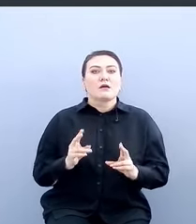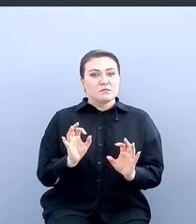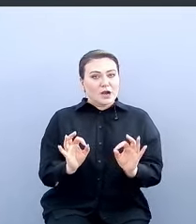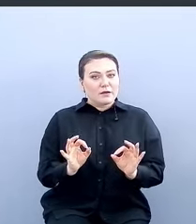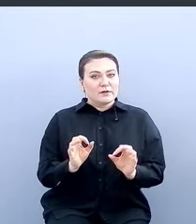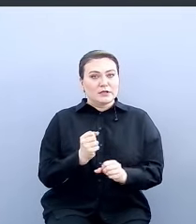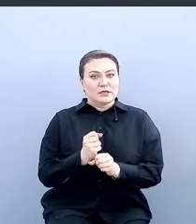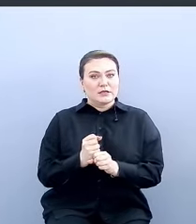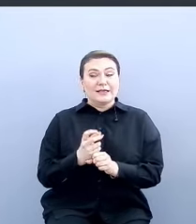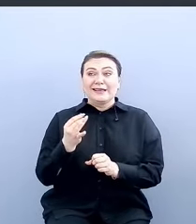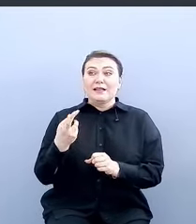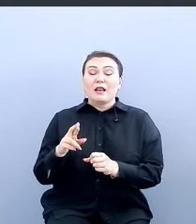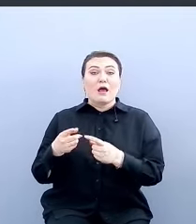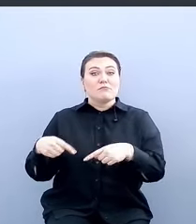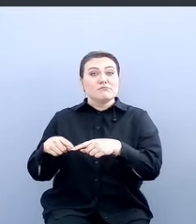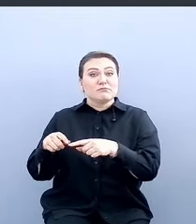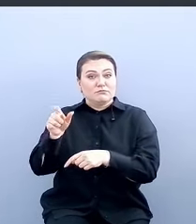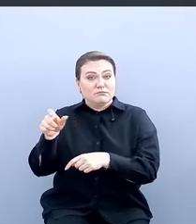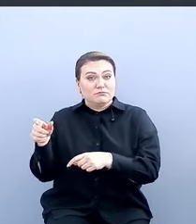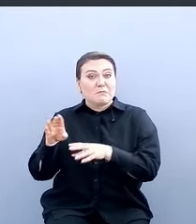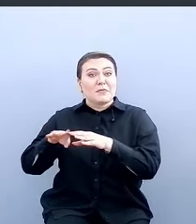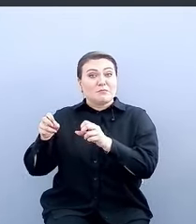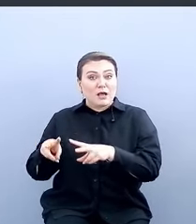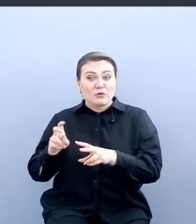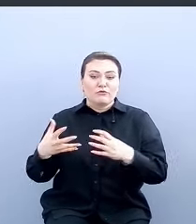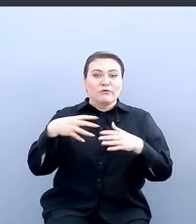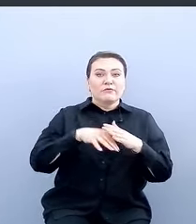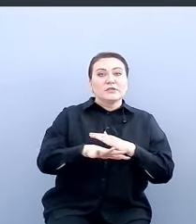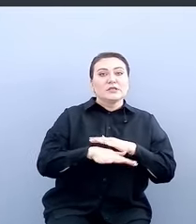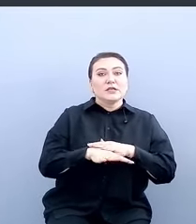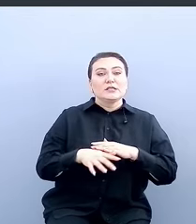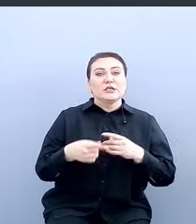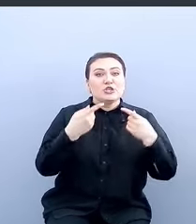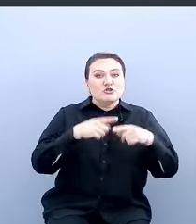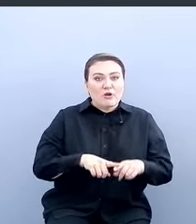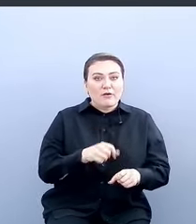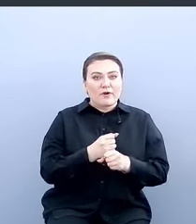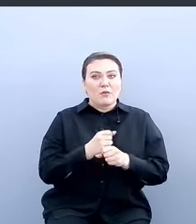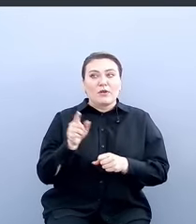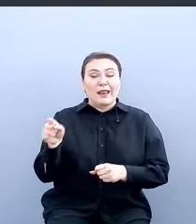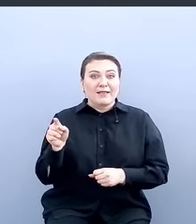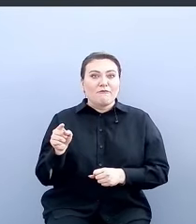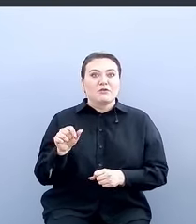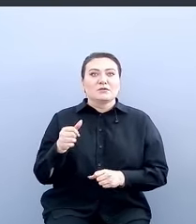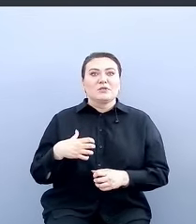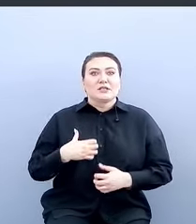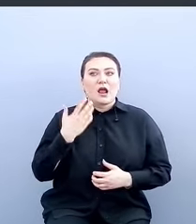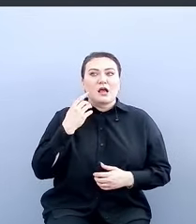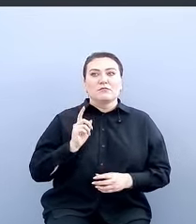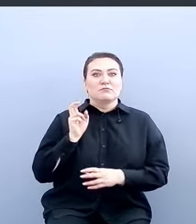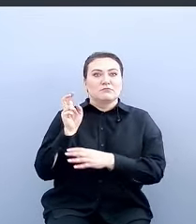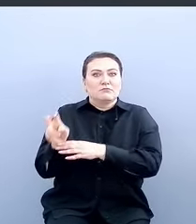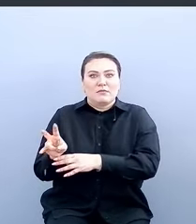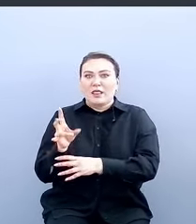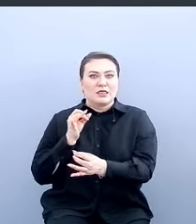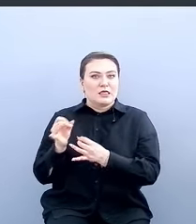самом деле для безопасника, вот, который работает среди инженеров, для него самое страшное, это когда к нему не приходят и с